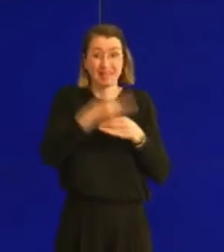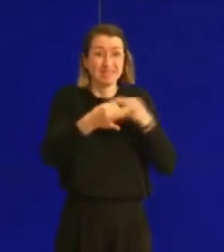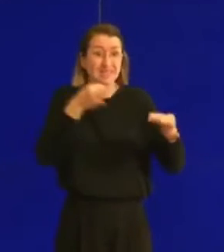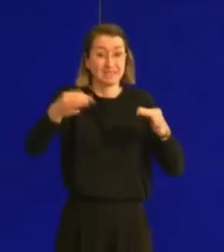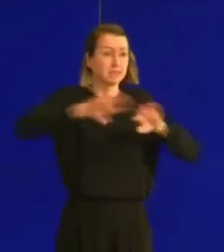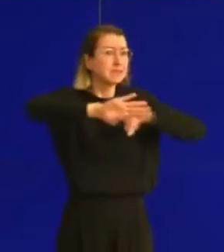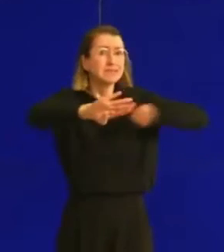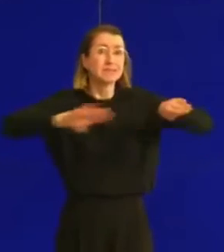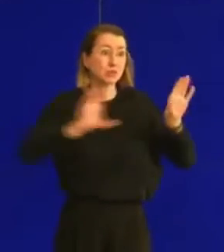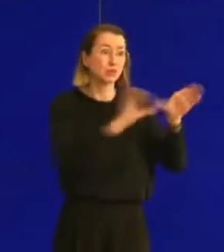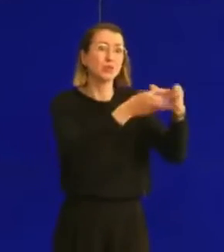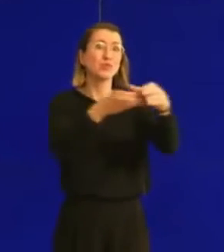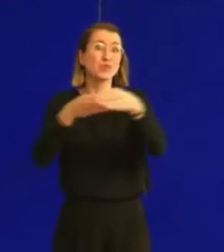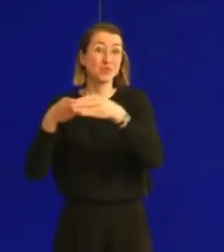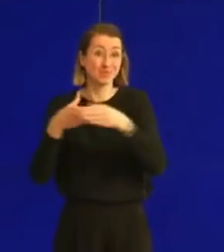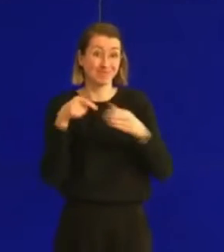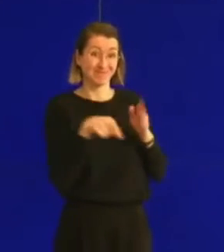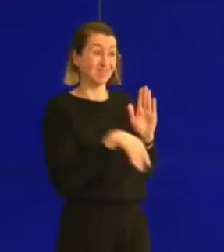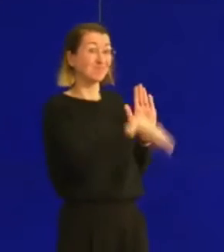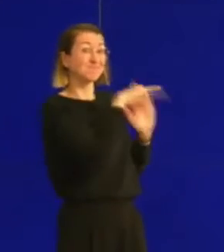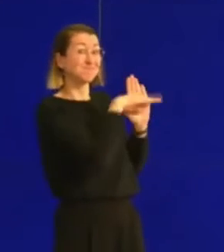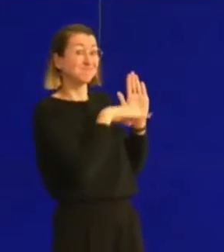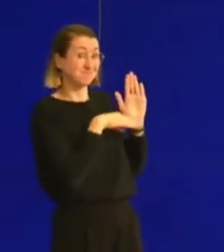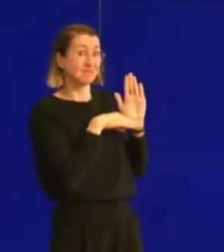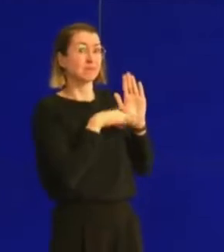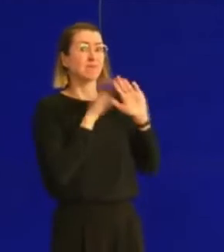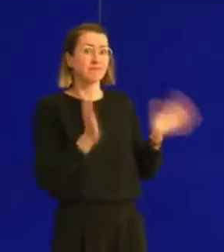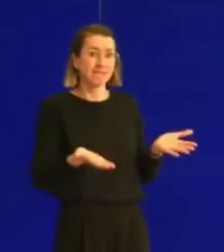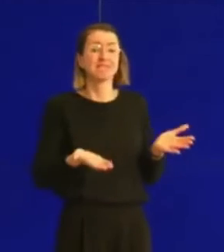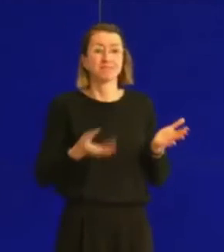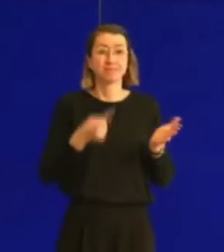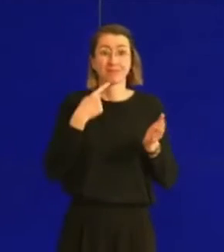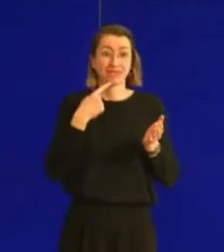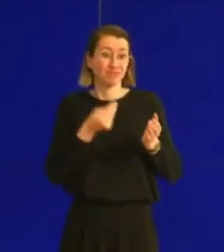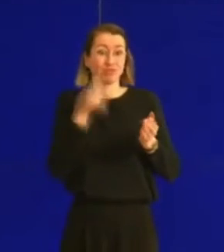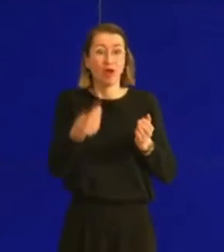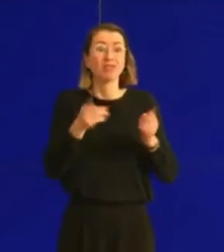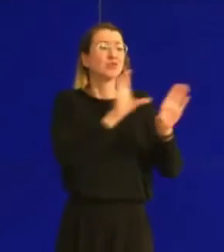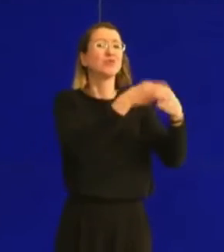toutes les mesures que nous avons prises ont permis de diminuer la transmission entre tous ces groupes.